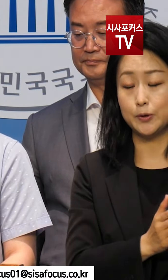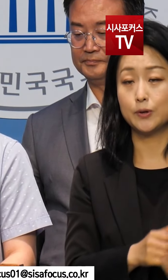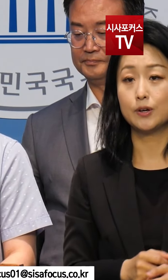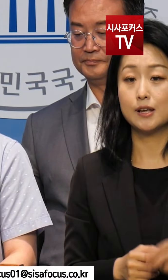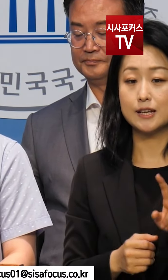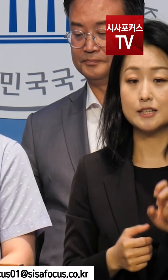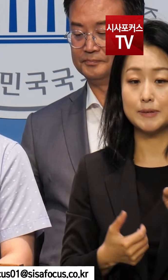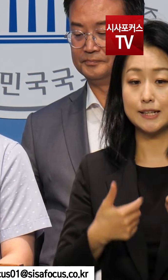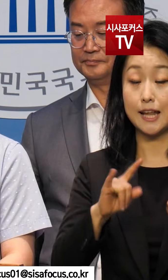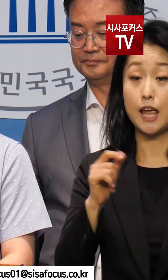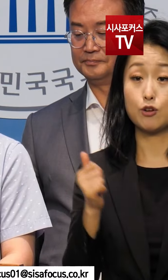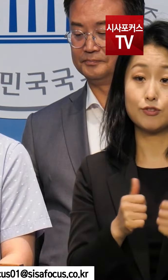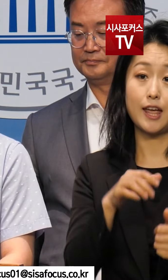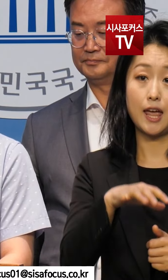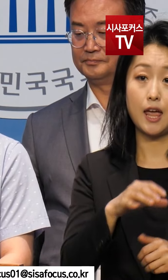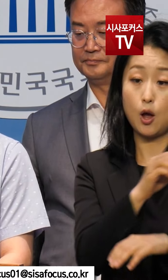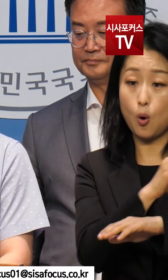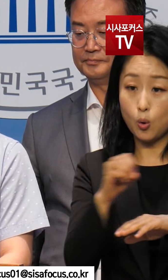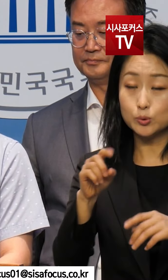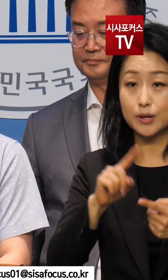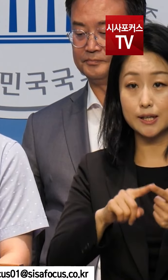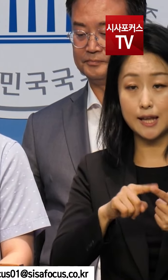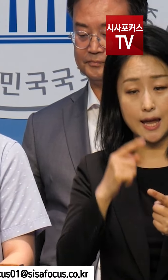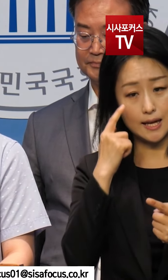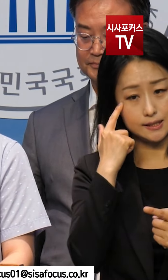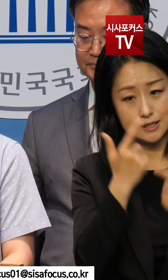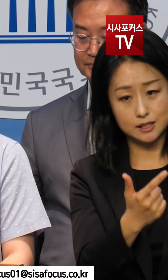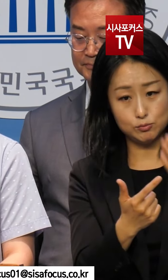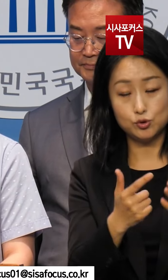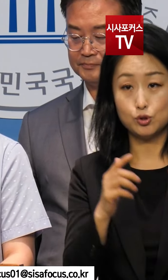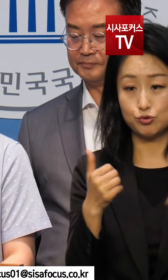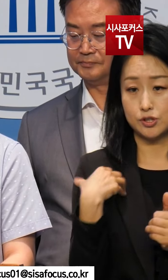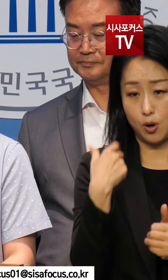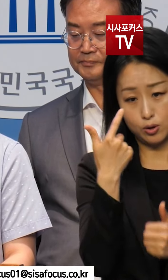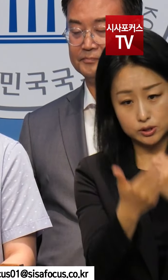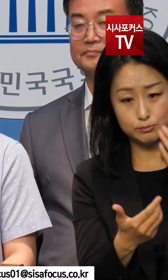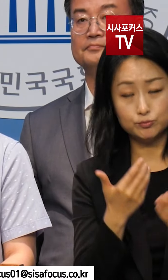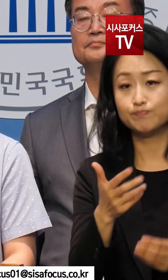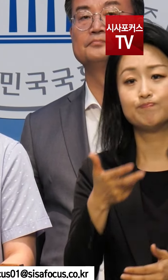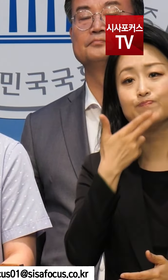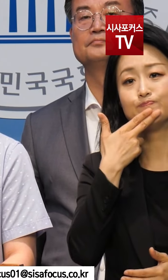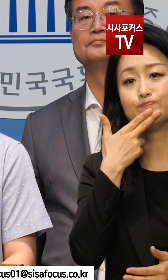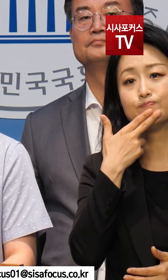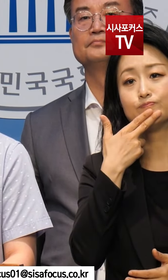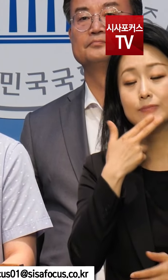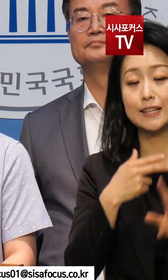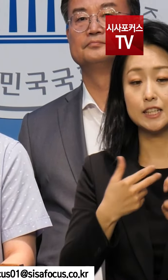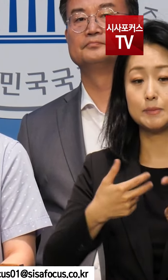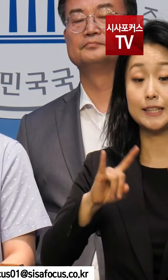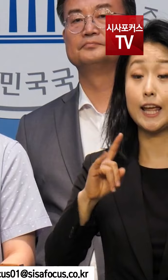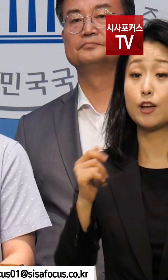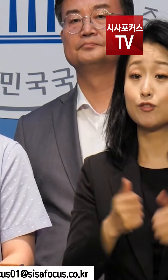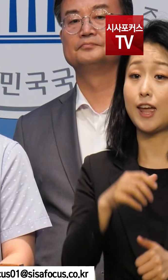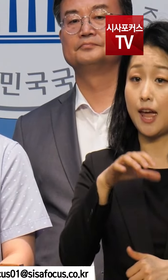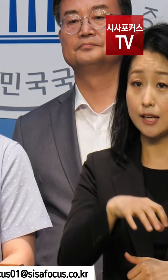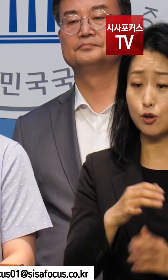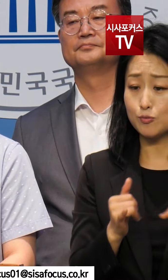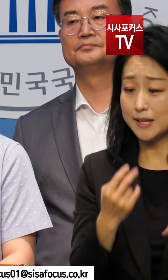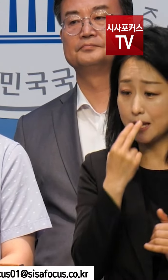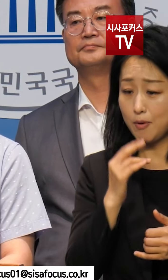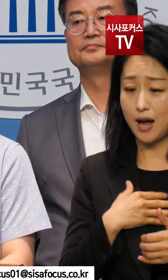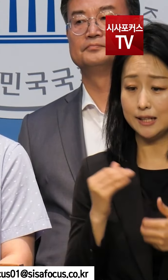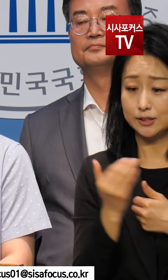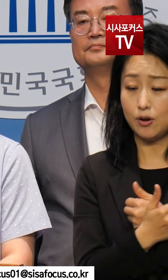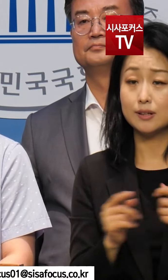21대 국회에서 오송 참사에 대한 현안 질의와 국정조사는 없었습니다. 22대 국회에서도 국민의 생명과